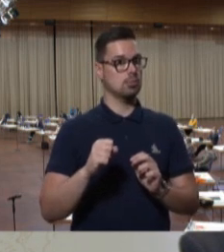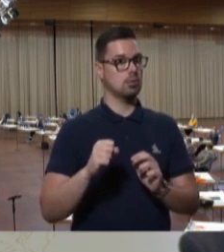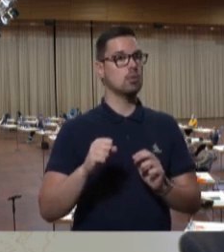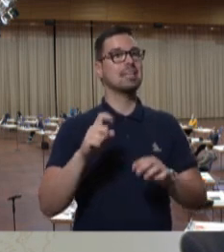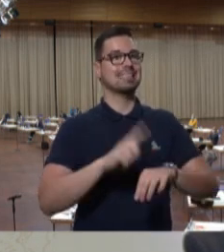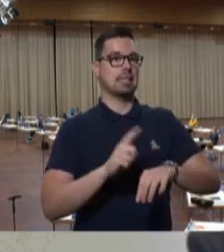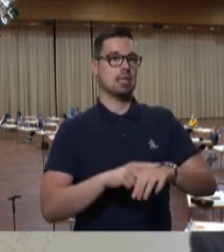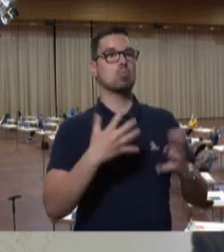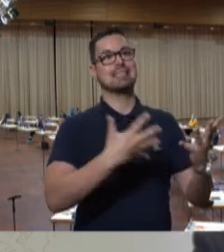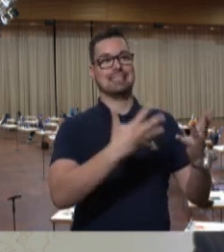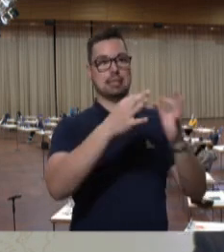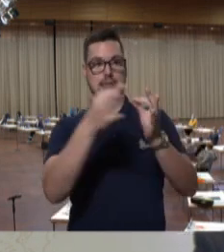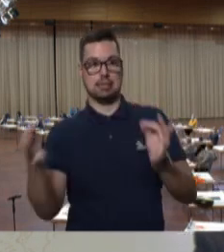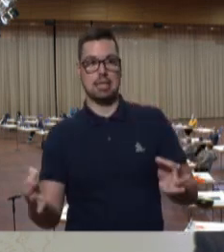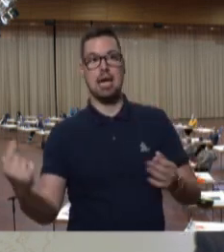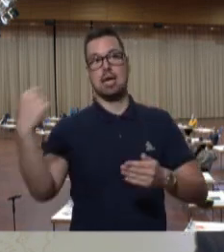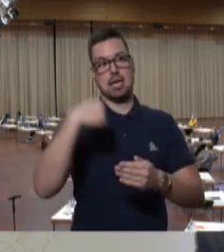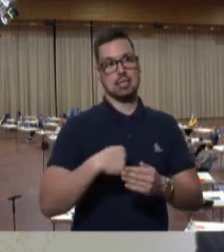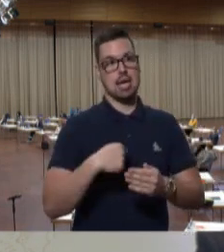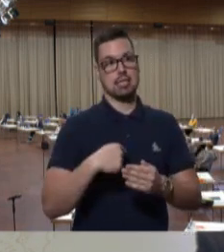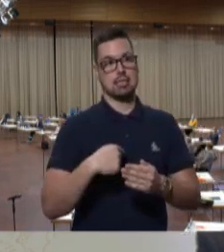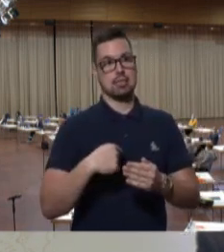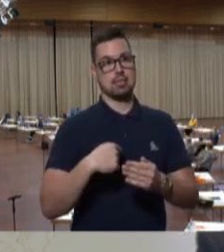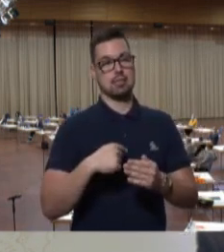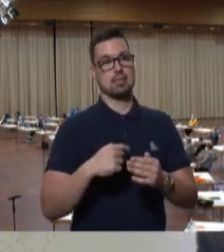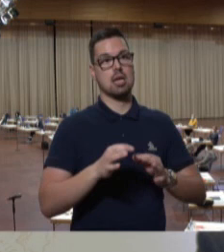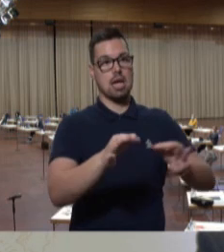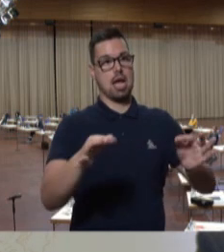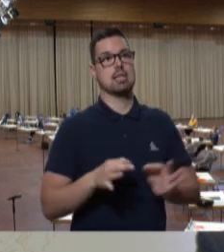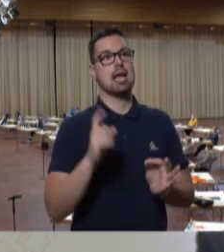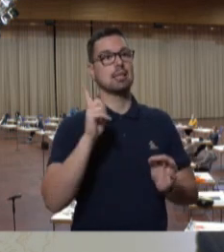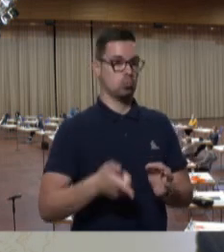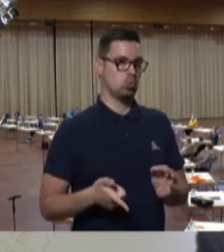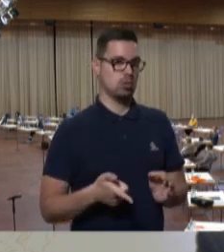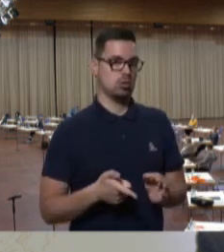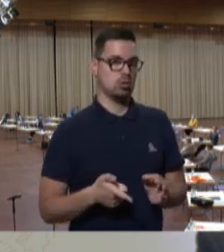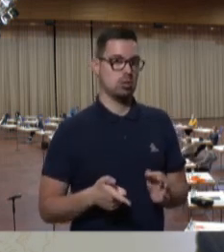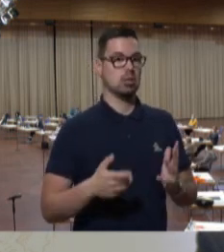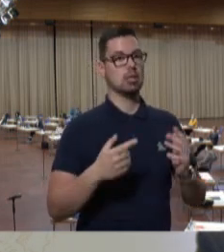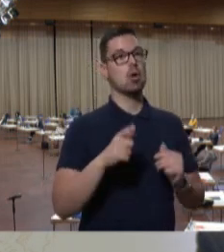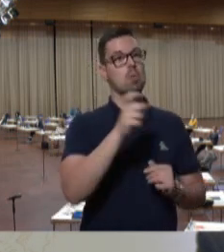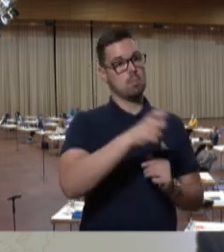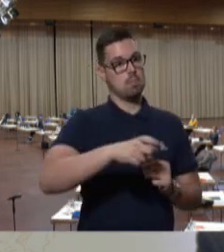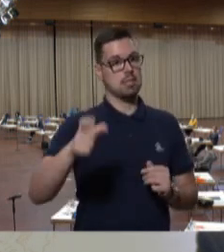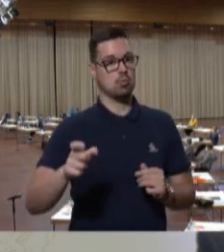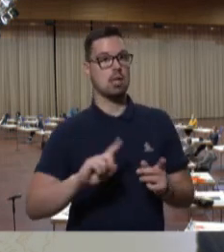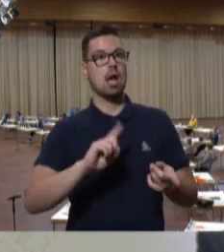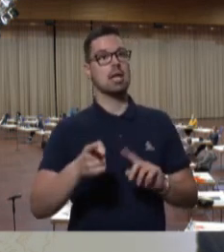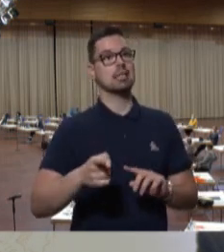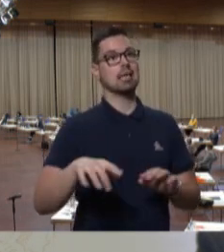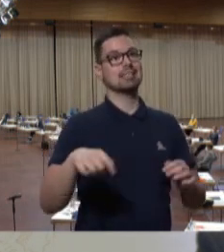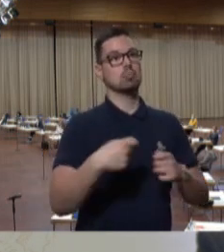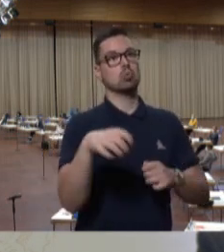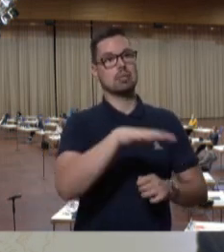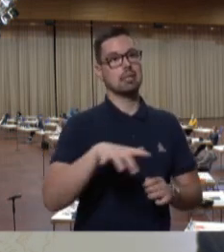sich für einen Zeitraum von zehn Tagen nach ihrer Einreise ständig statt abzusondern. Dies gilt auch für Personen, die zunächst in ein anderes Land der Bundesrepublik Deutschland